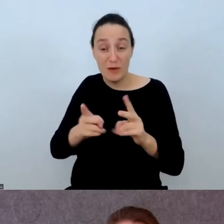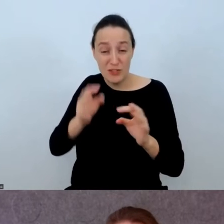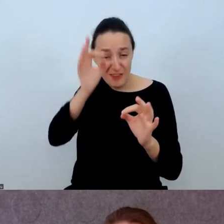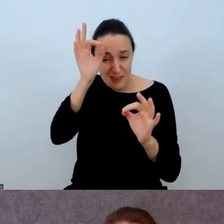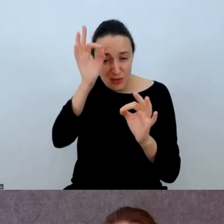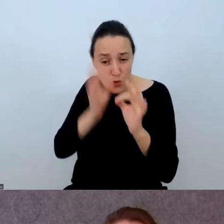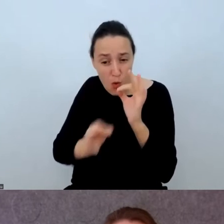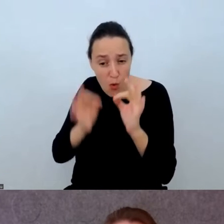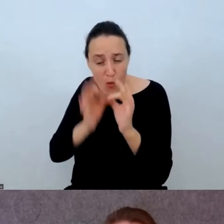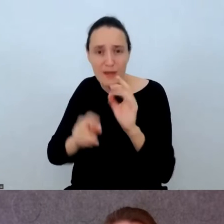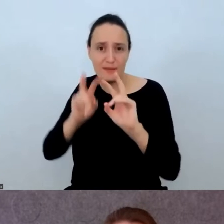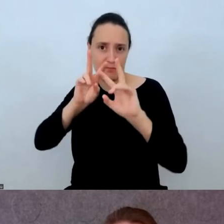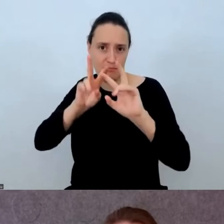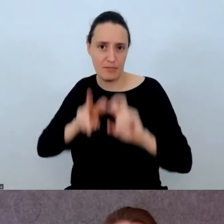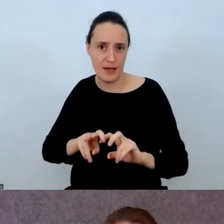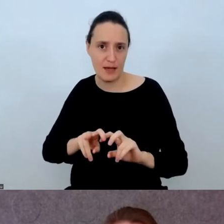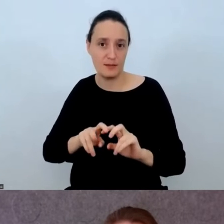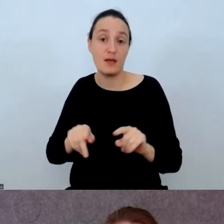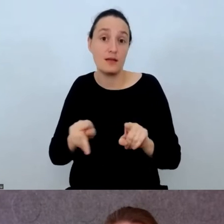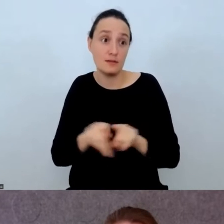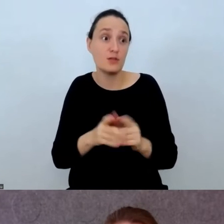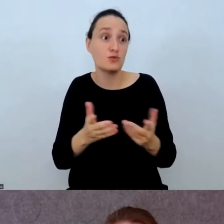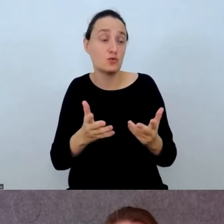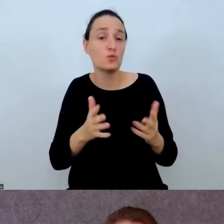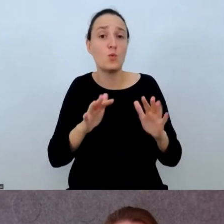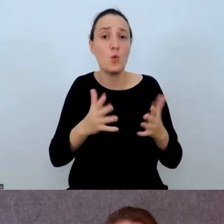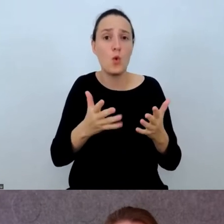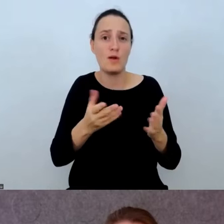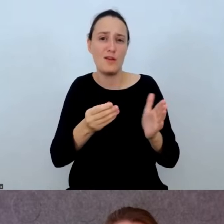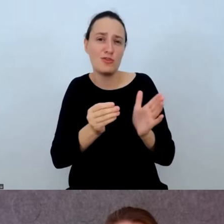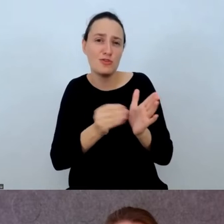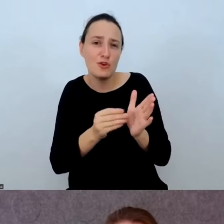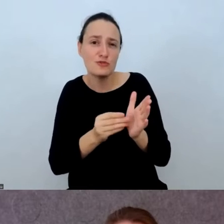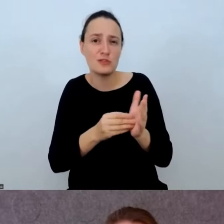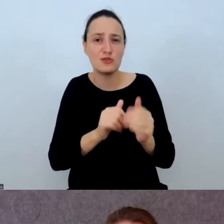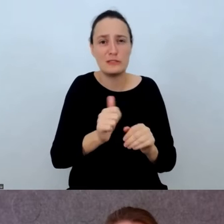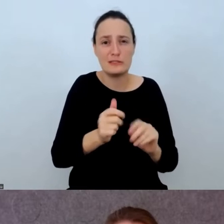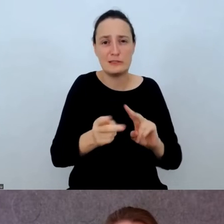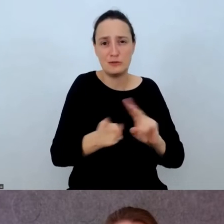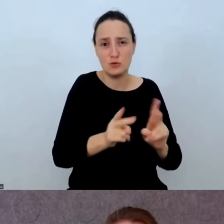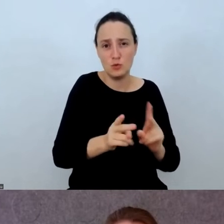jak i również doświadczenia i ekspertyzy w tłumaczeniu.